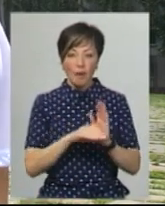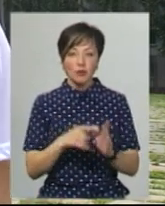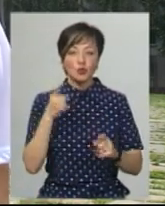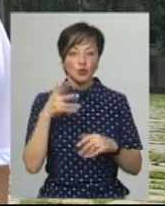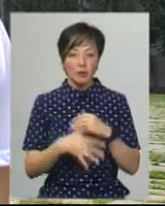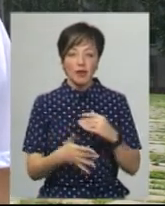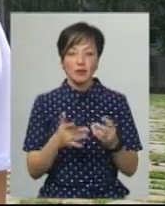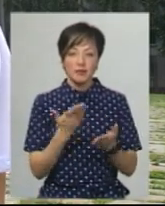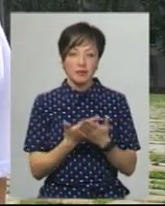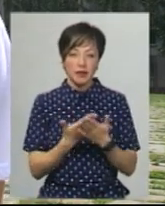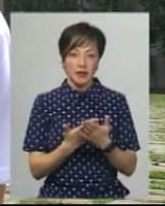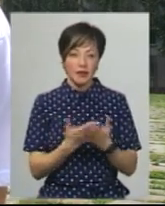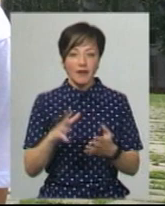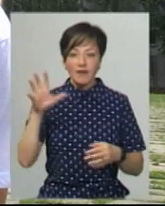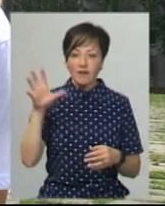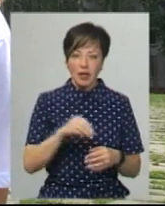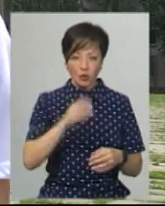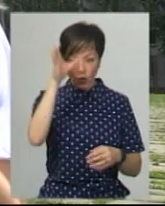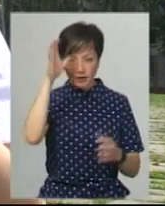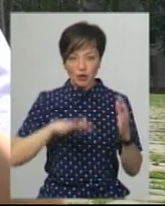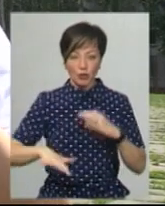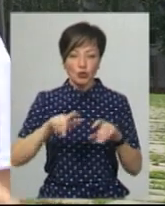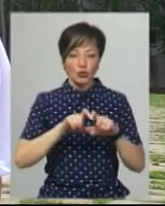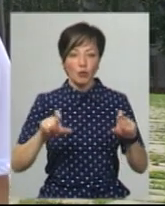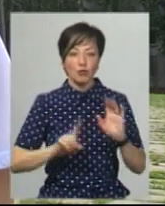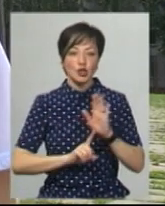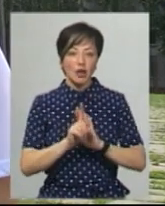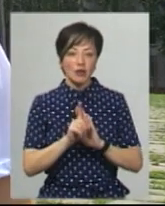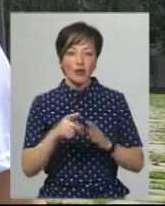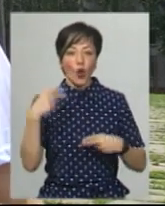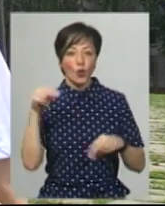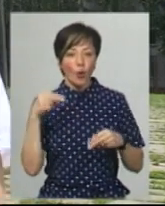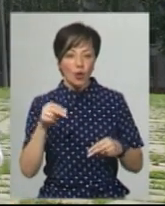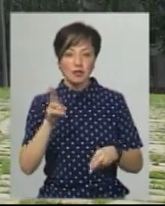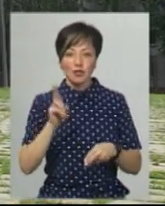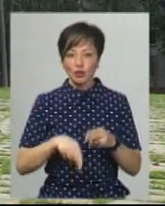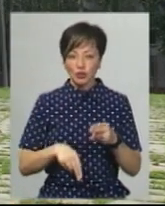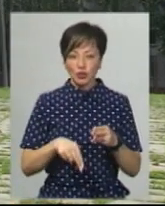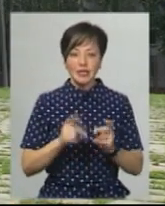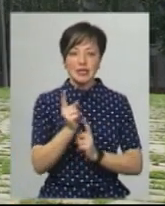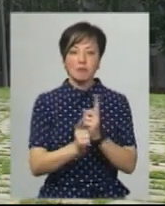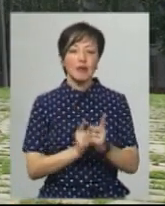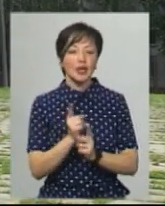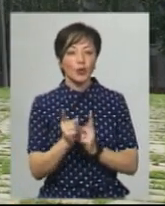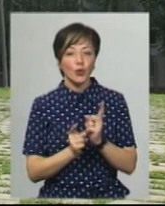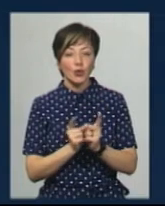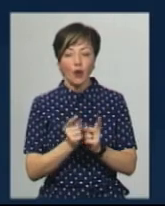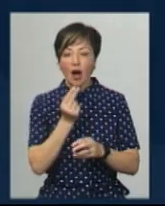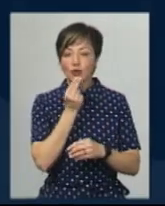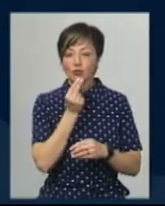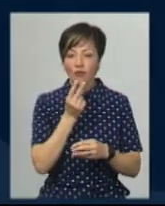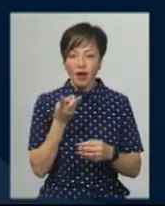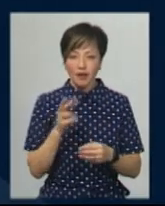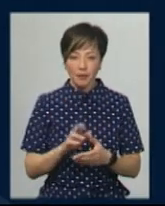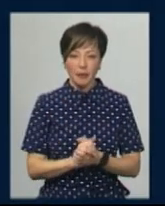то ми зрозуміли, що ми підпорядкували їй весь освітній простір школи, починаючи від уроків і закінчуючи зміною харчування.